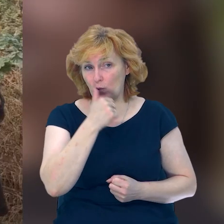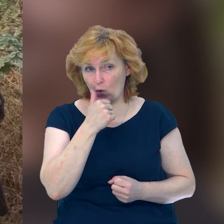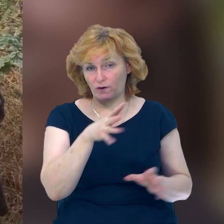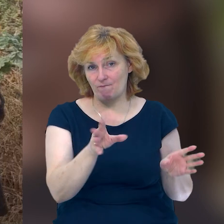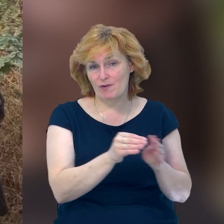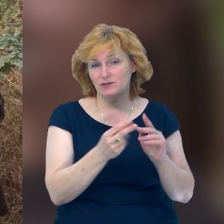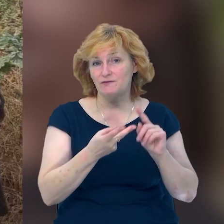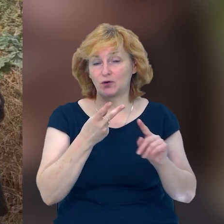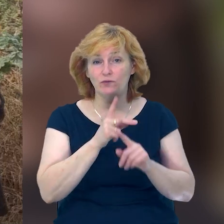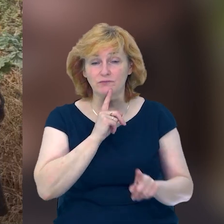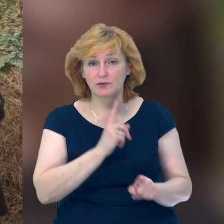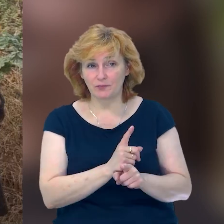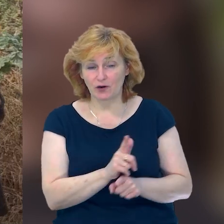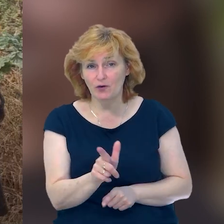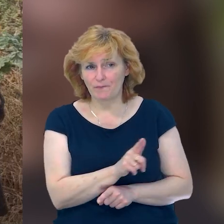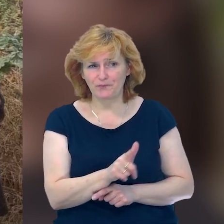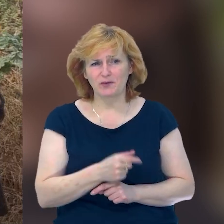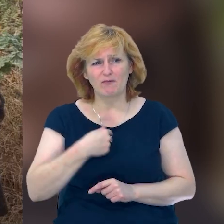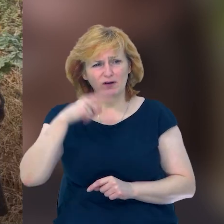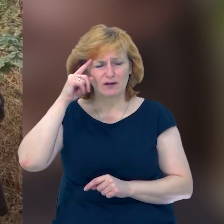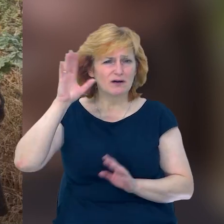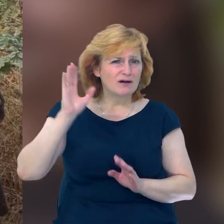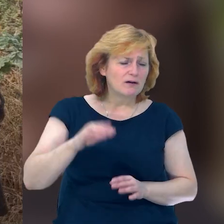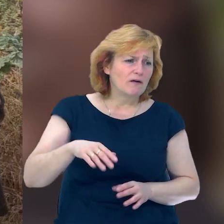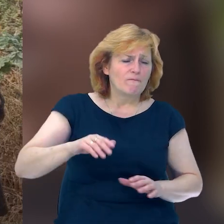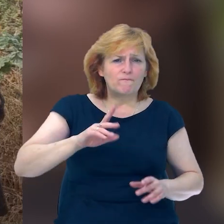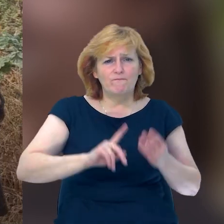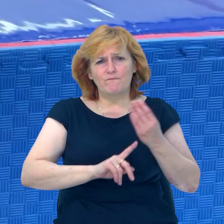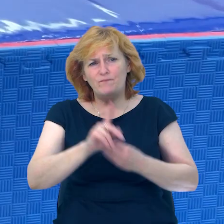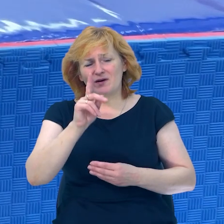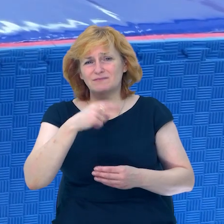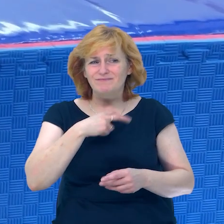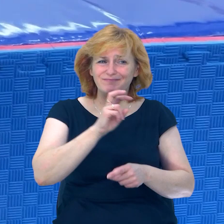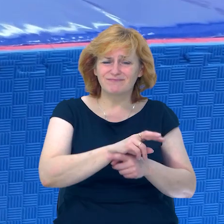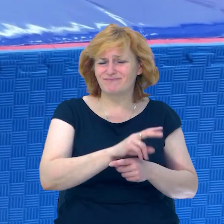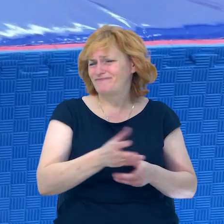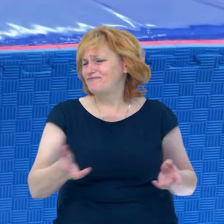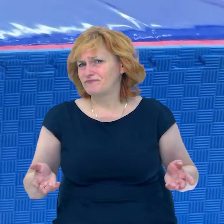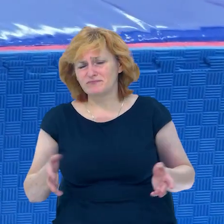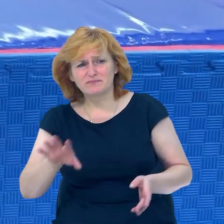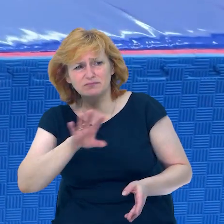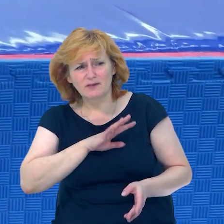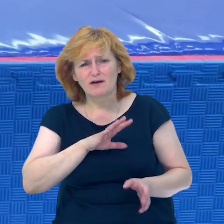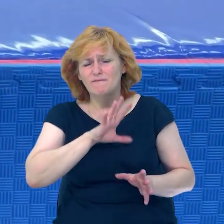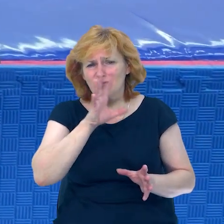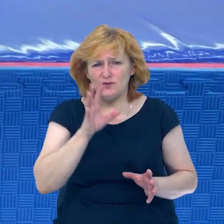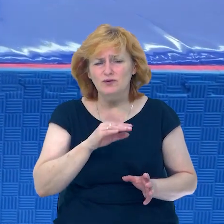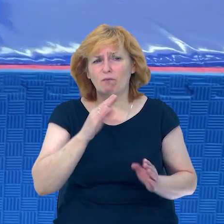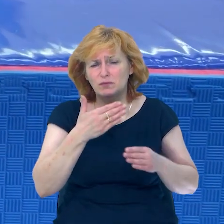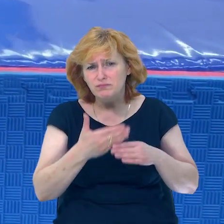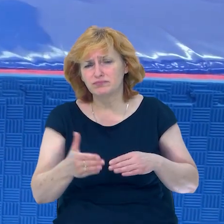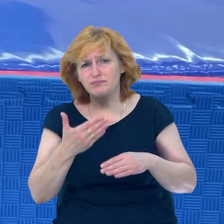Це ми вдвох розказуємо, у нас нічого не виходить, не хочемо ходити, вона нас заспокоюла, казала, нічого, переростемо, все.